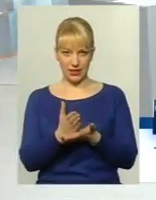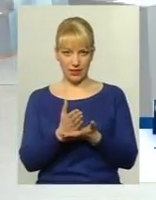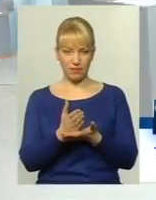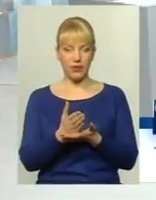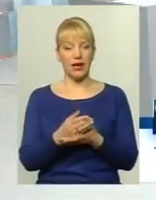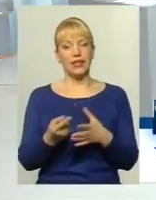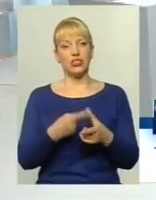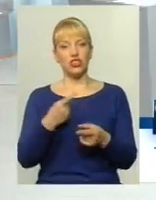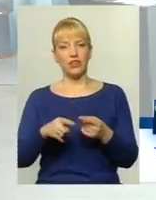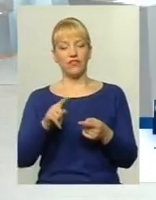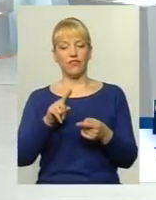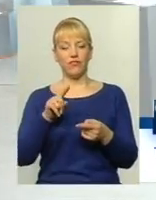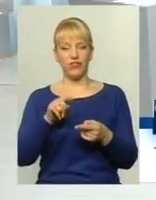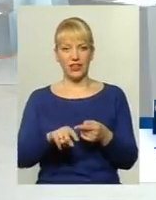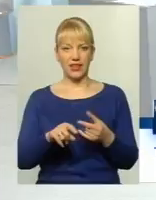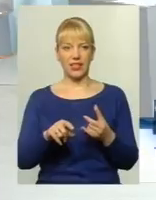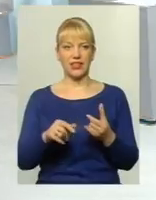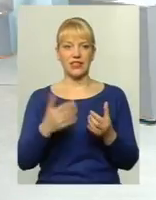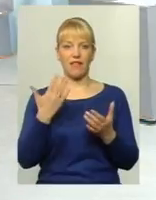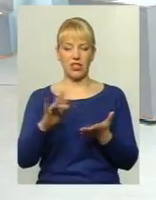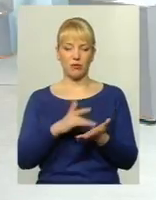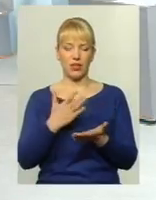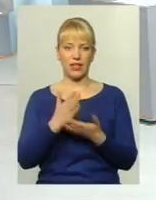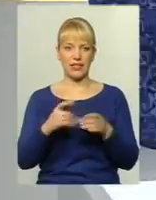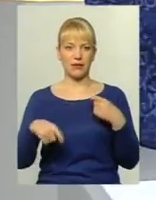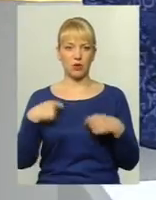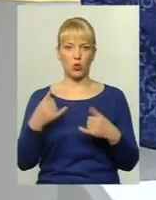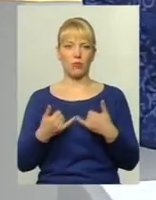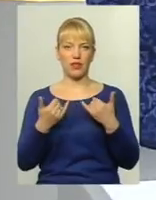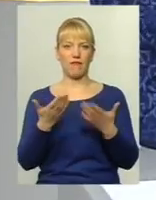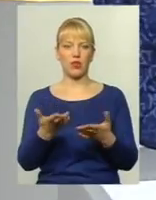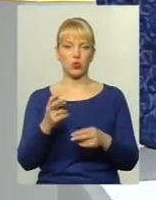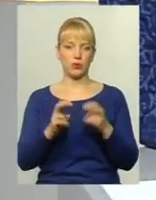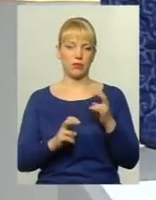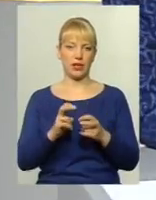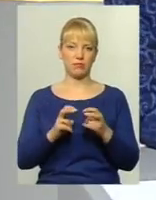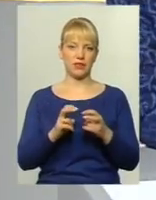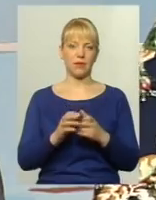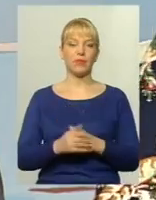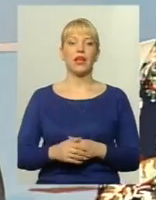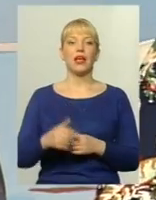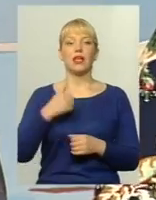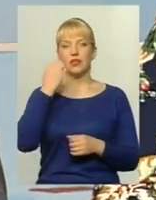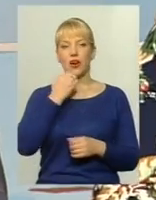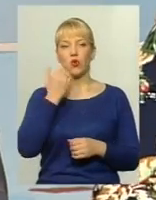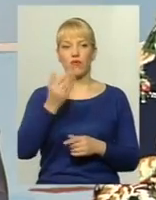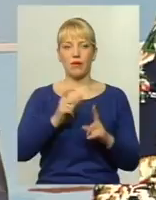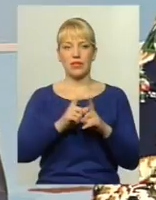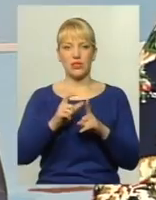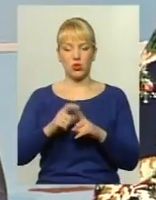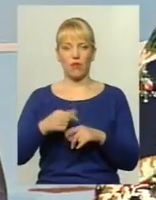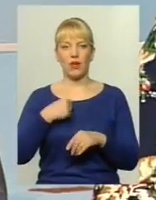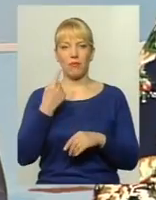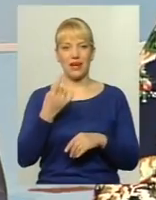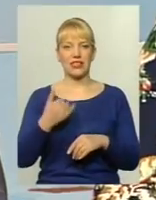Наскільки він за вашими розрахунками є збитковим, зокрема, для вашого підприємства? Дякую вам за слово І перш за все,